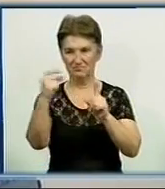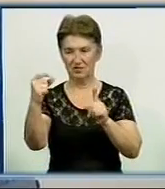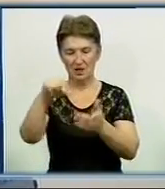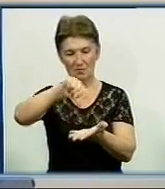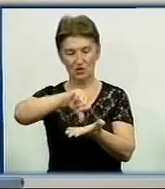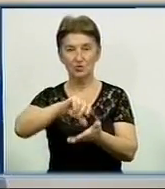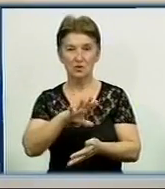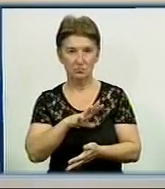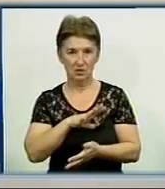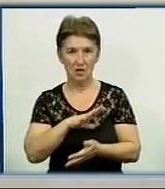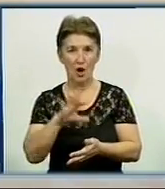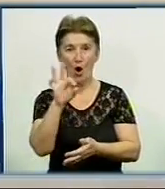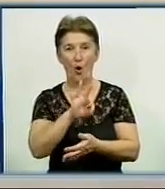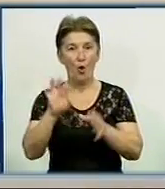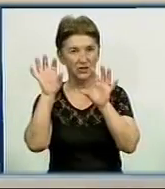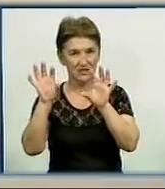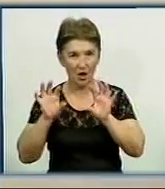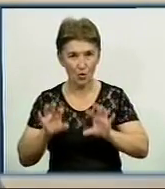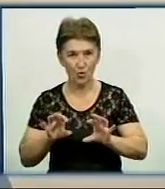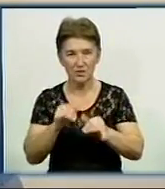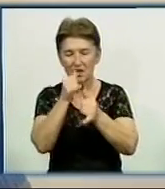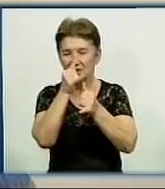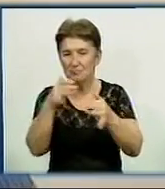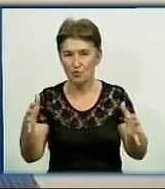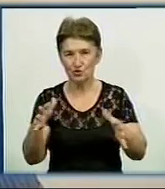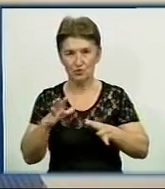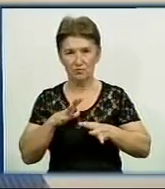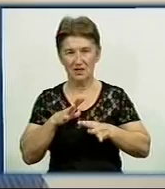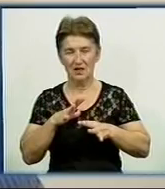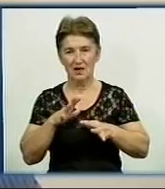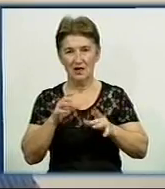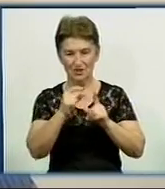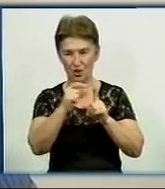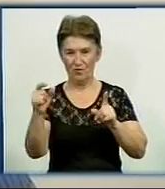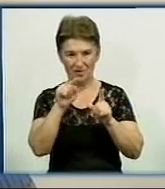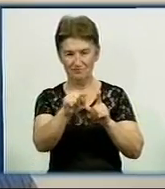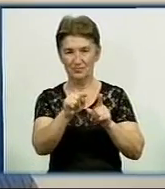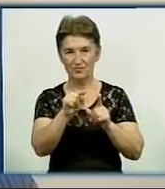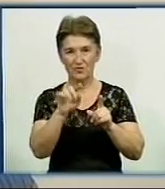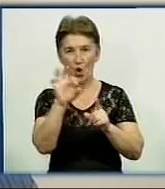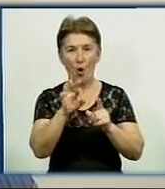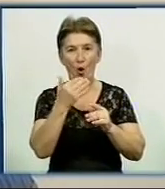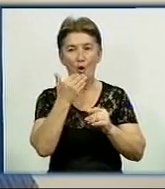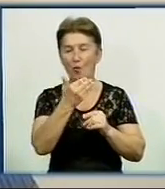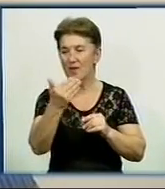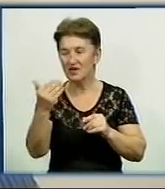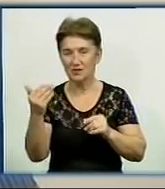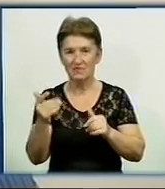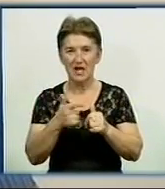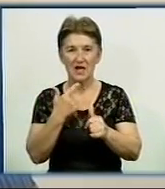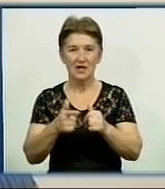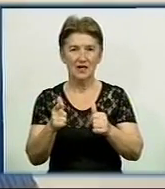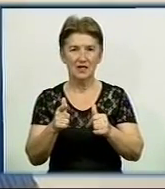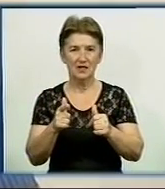Кіровоград, згідно з законом про декомунізацію, не може бути ни предметом опитування соціологічного, чи предметом